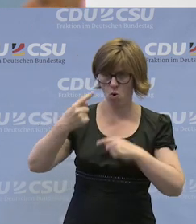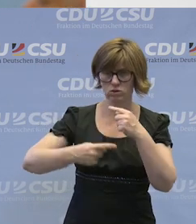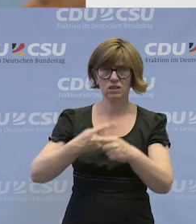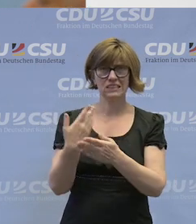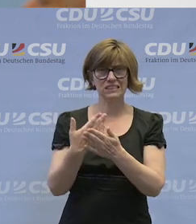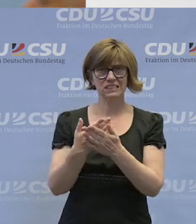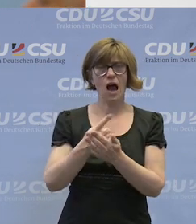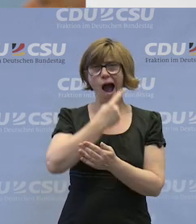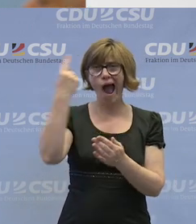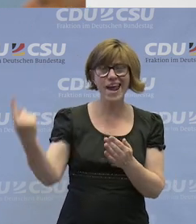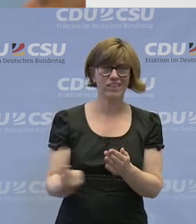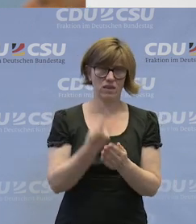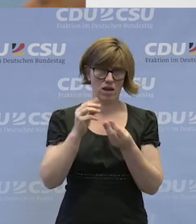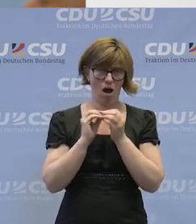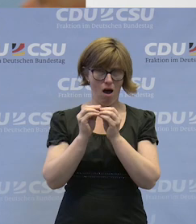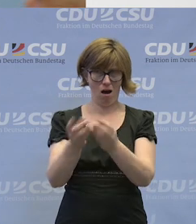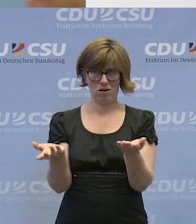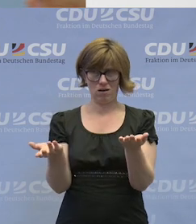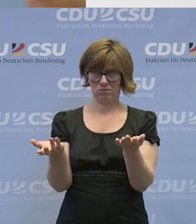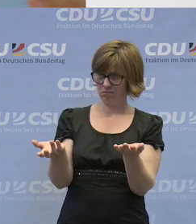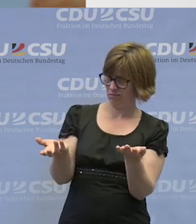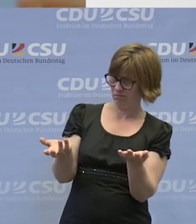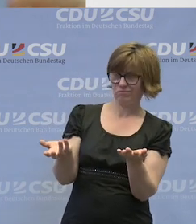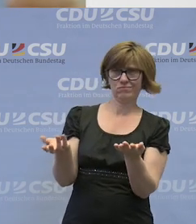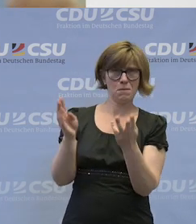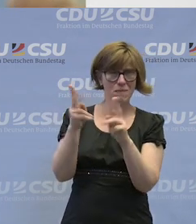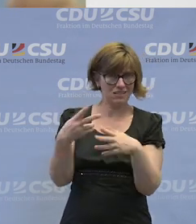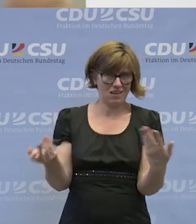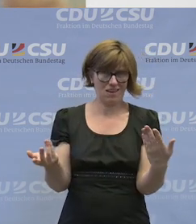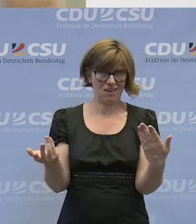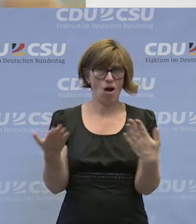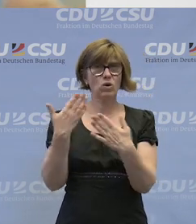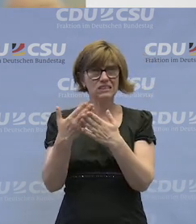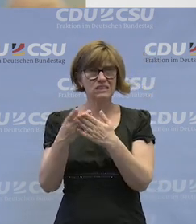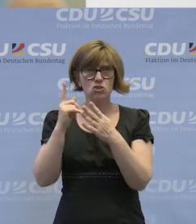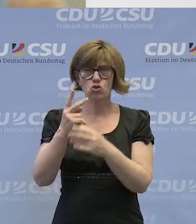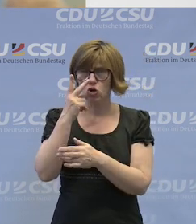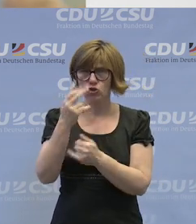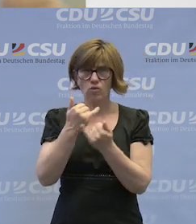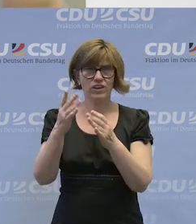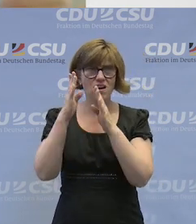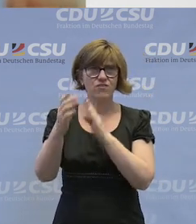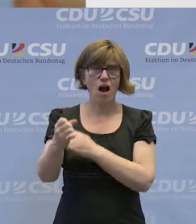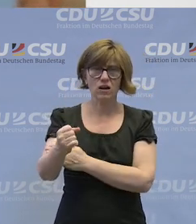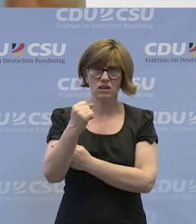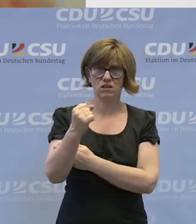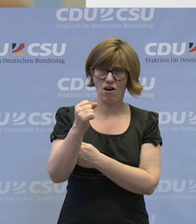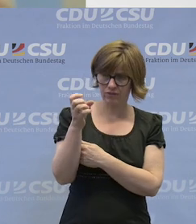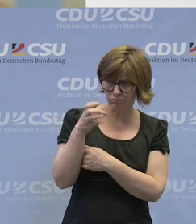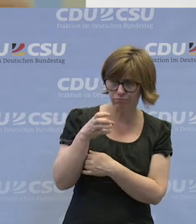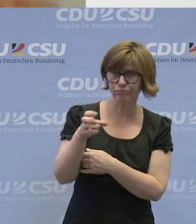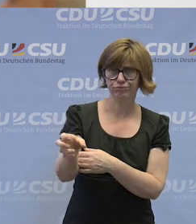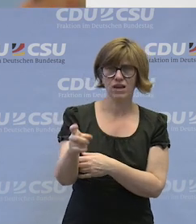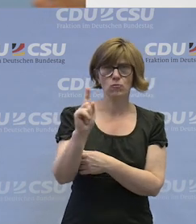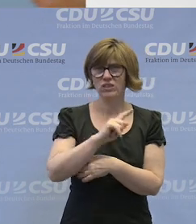durchaus ein Jahr dauert, dann finde ich, dann passt da was nicht. Also auch da sollte man gucken, Fachkräfte da dran zu setzen, die